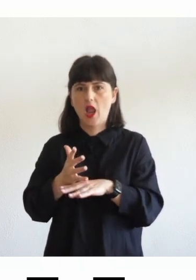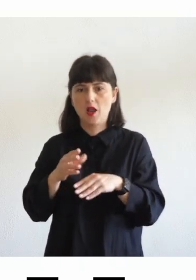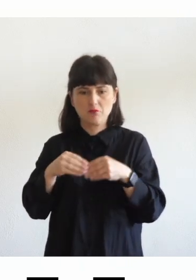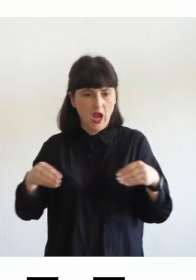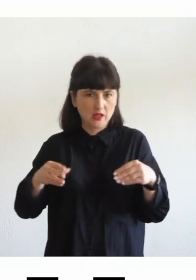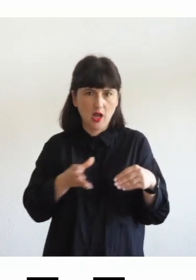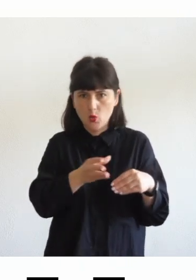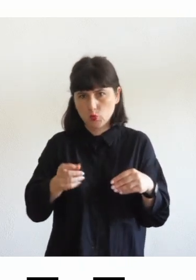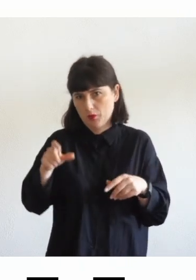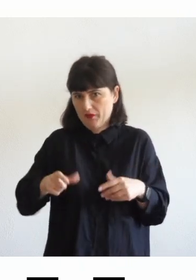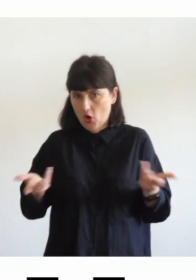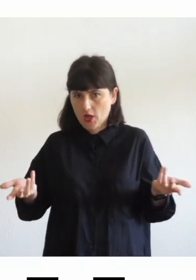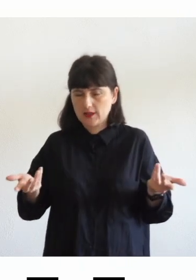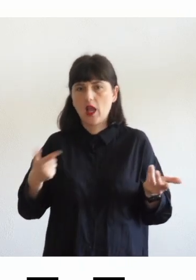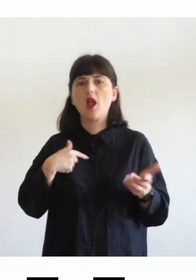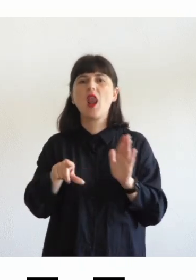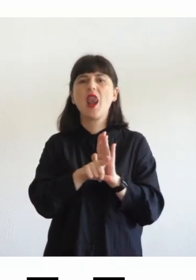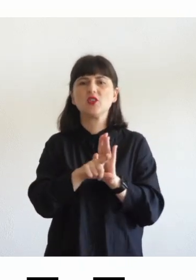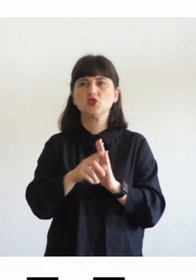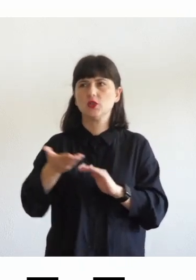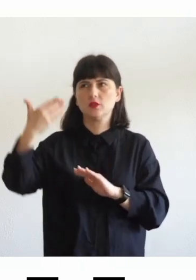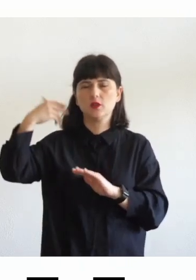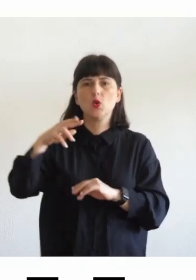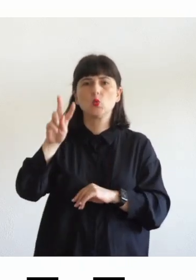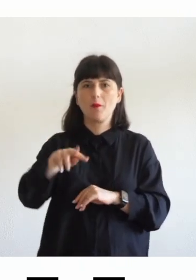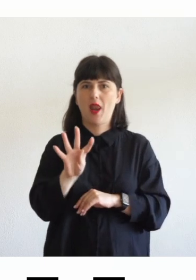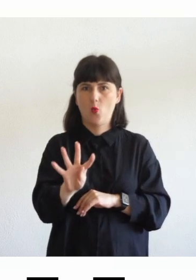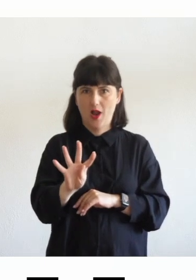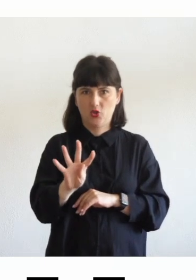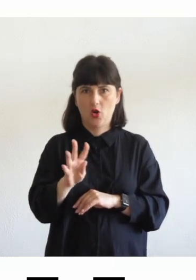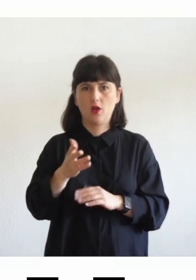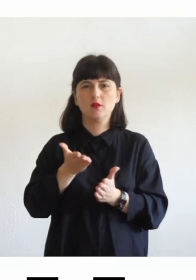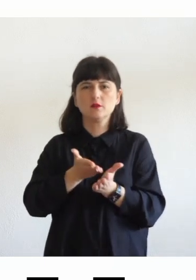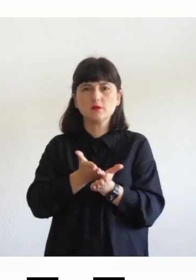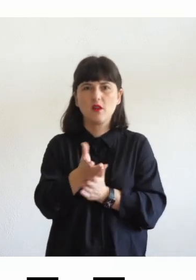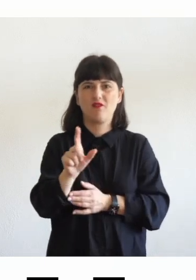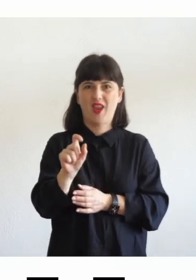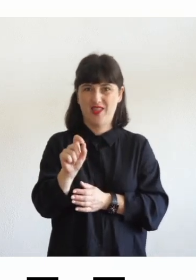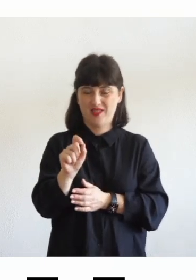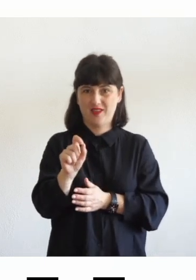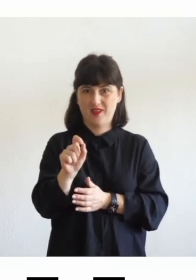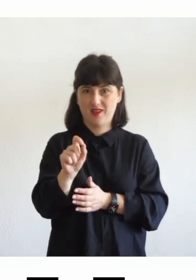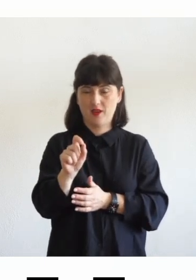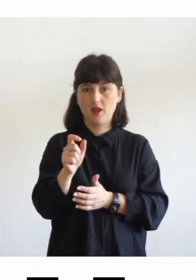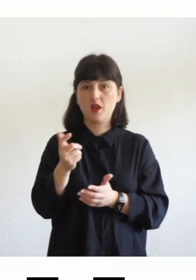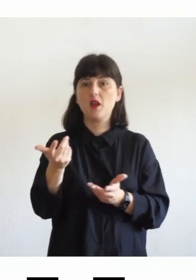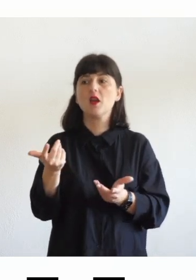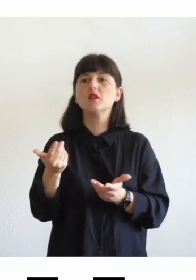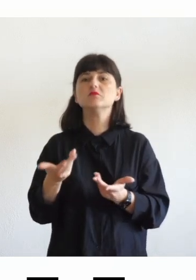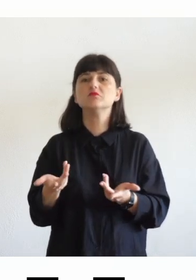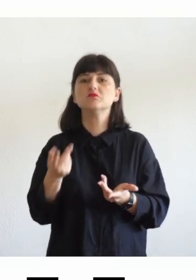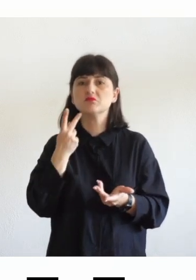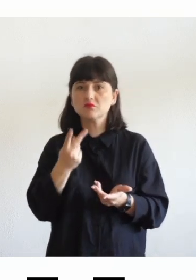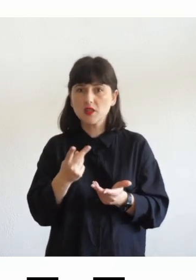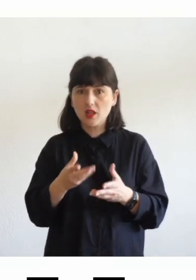la legge stanca è del 2004 sono passati 20 anni e attualmente non possiamo dire che sia un problema